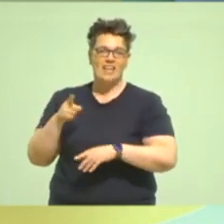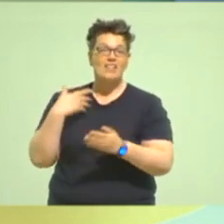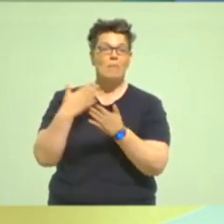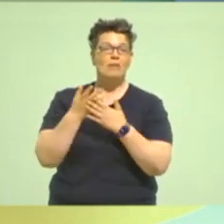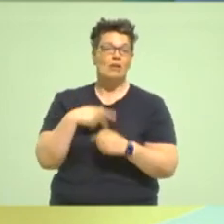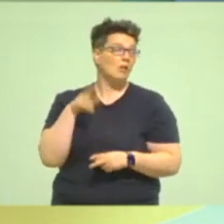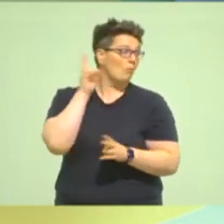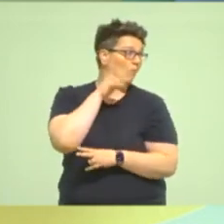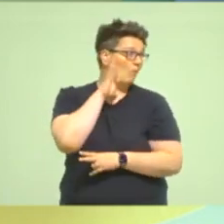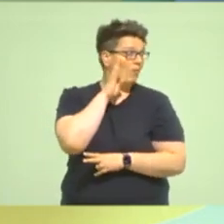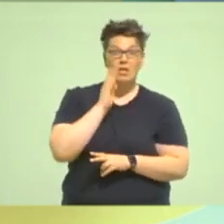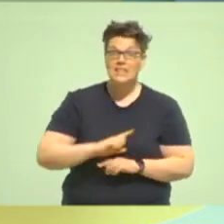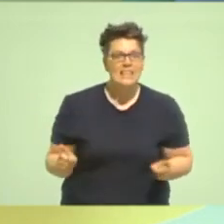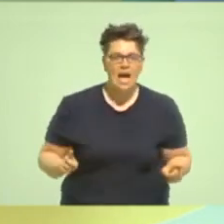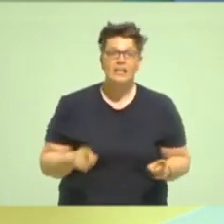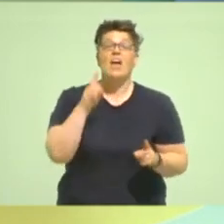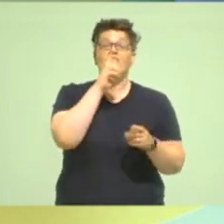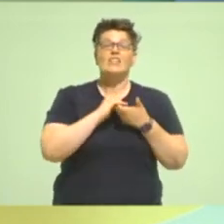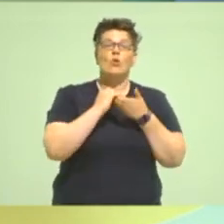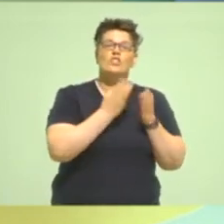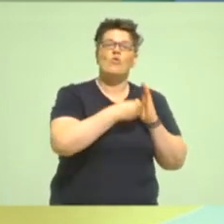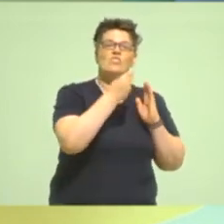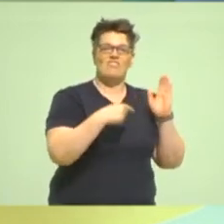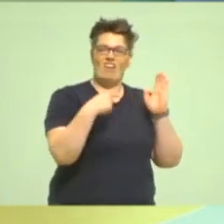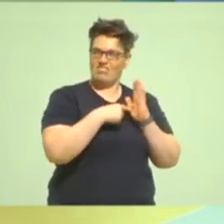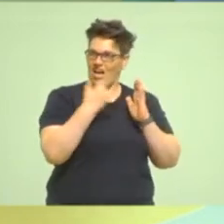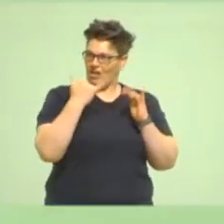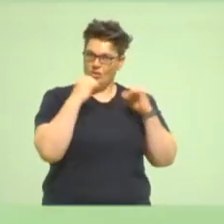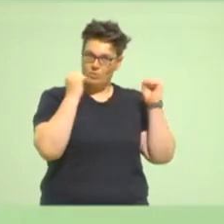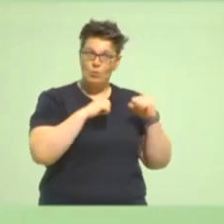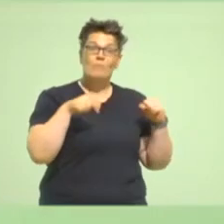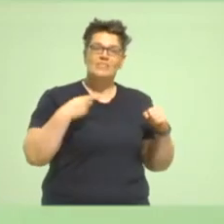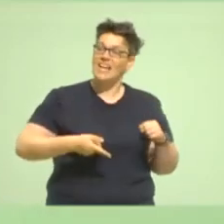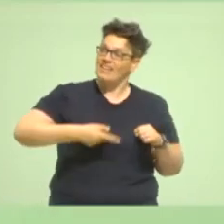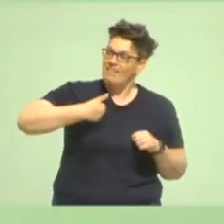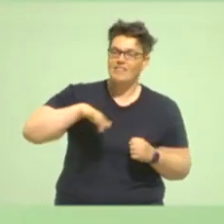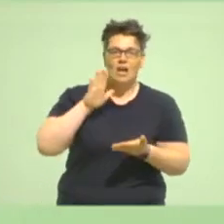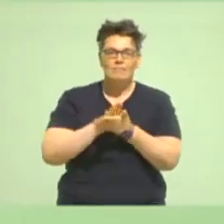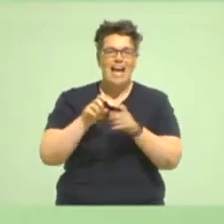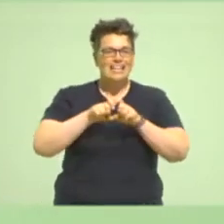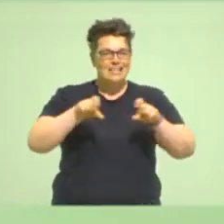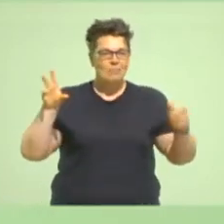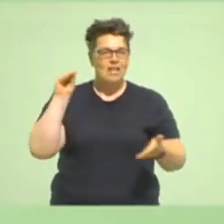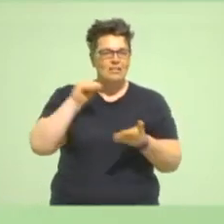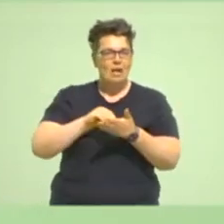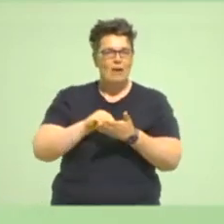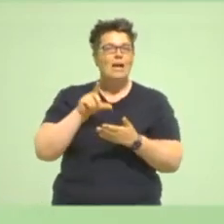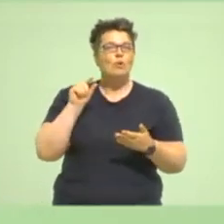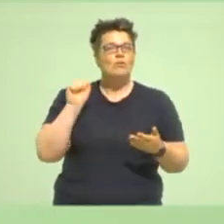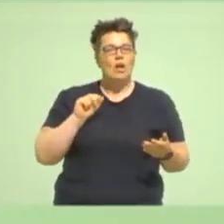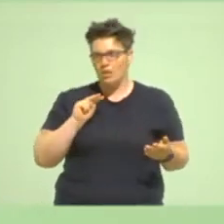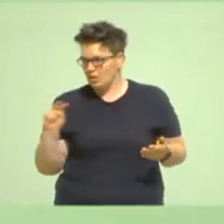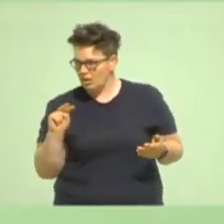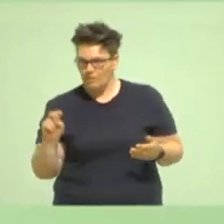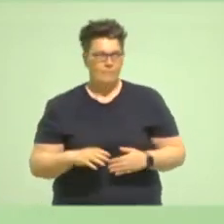Koalitionsvertrag heute eine Mehrheit kriegt, mit am Kabinettstisch. Aber die Entscheidungen sind in der Situation